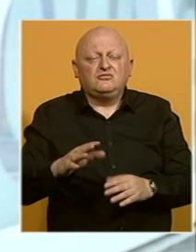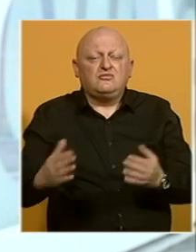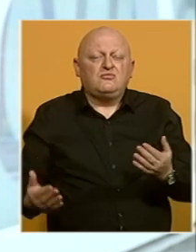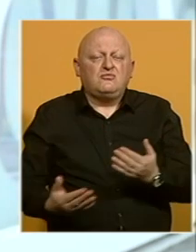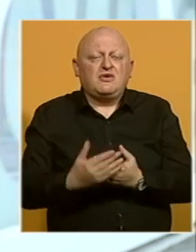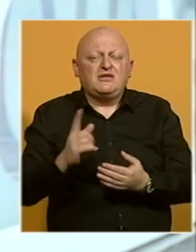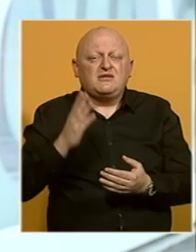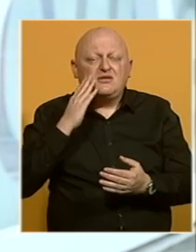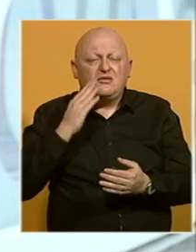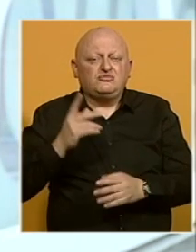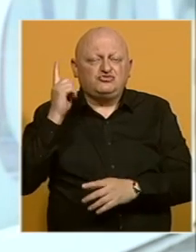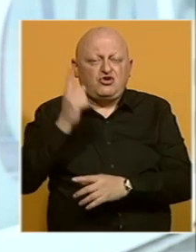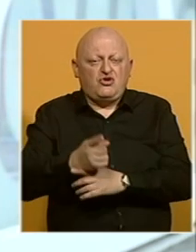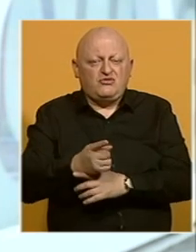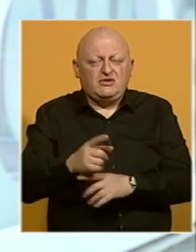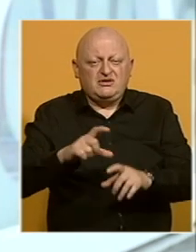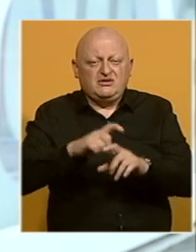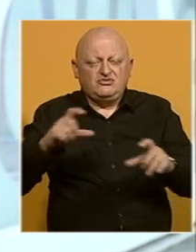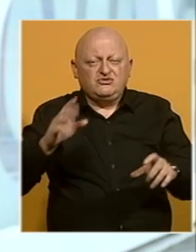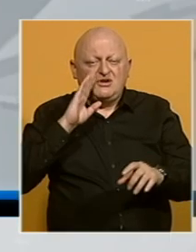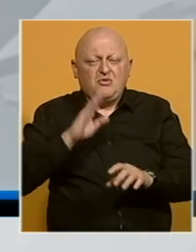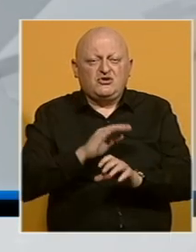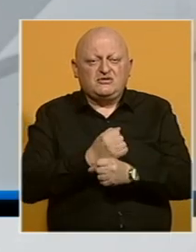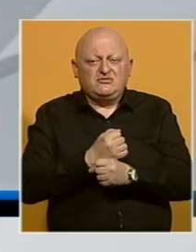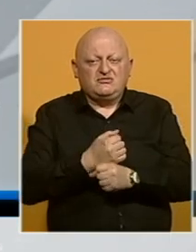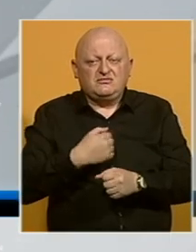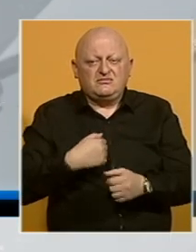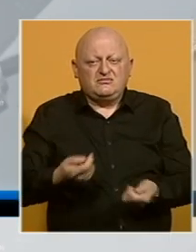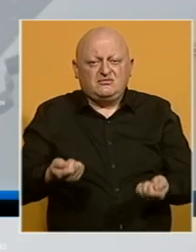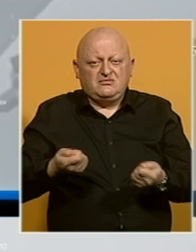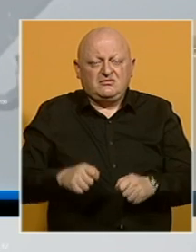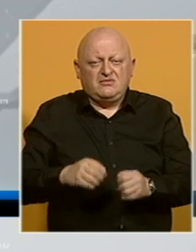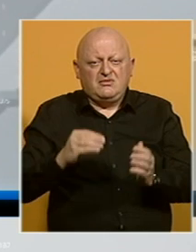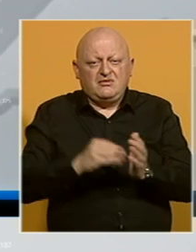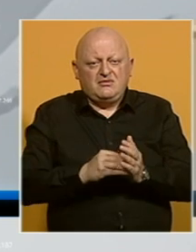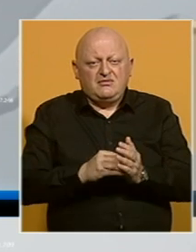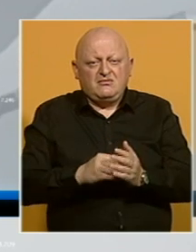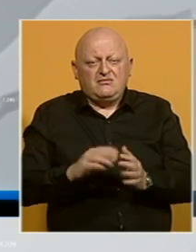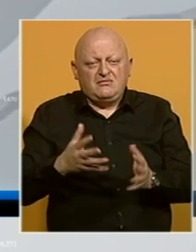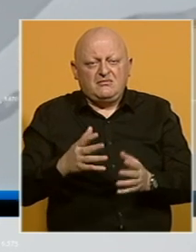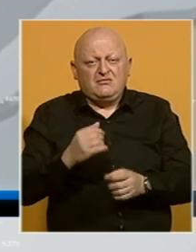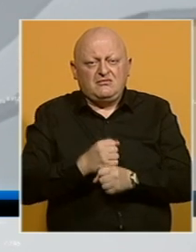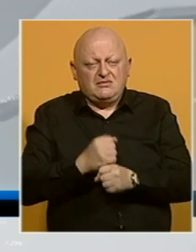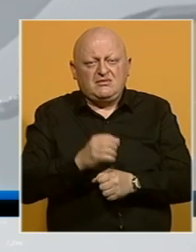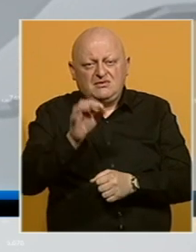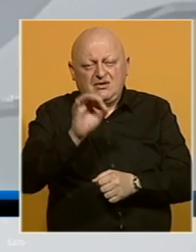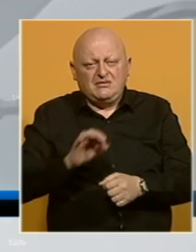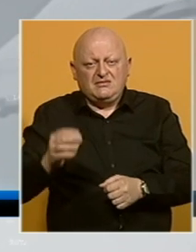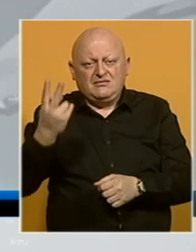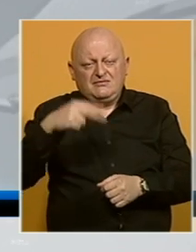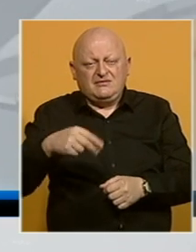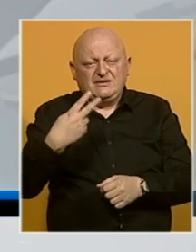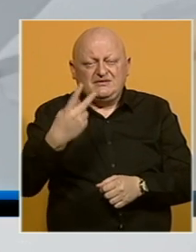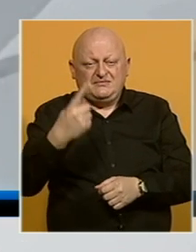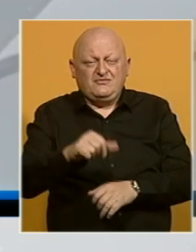ponovno nepoštivanje odluka institucija Bosne i Hercegovine. Ja zaključujem i ocjenijem da će biti napravljen plan za 2021.